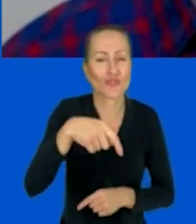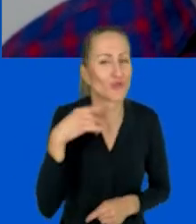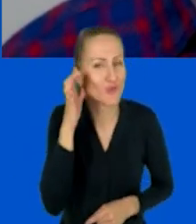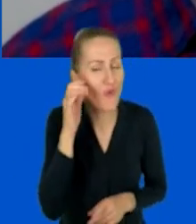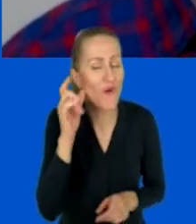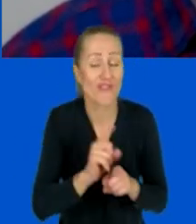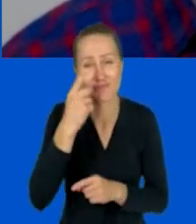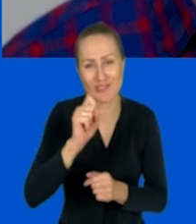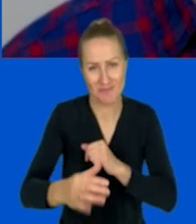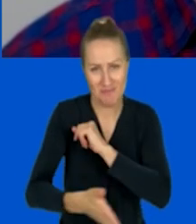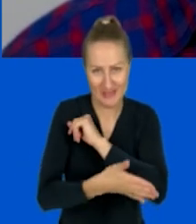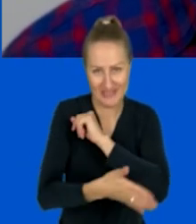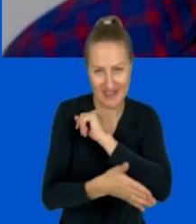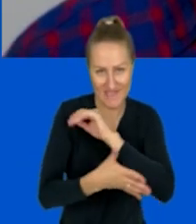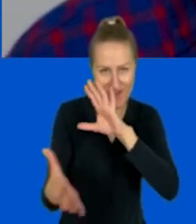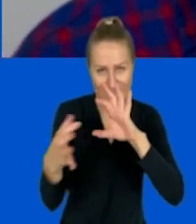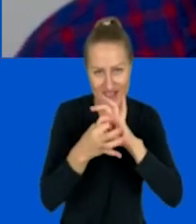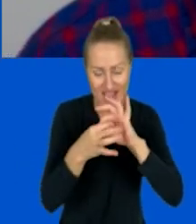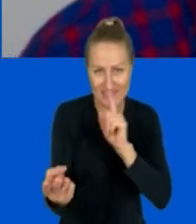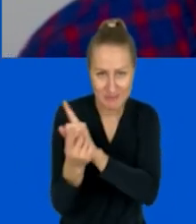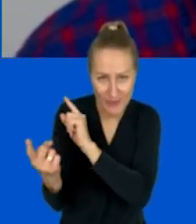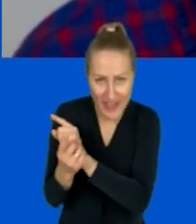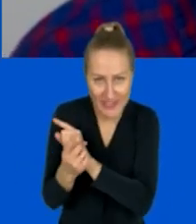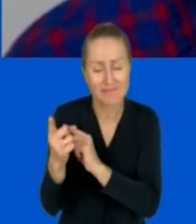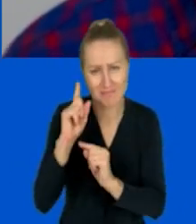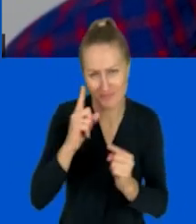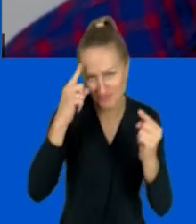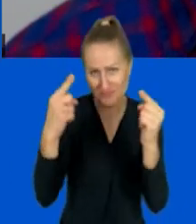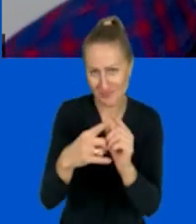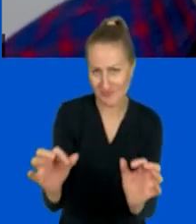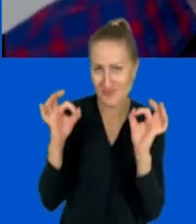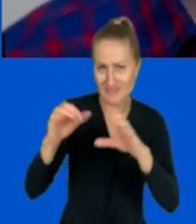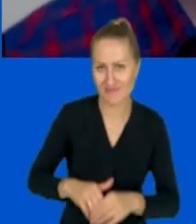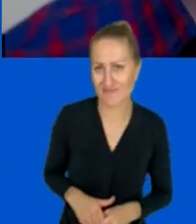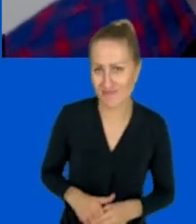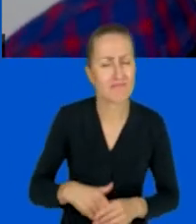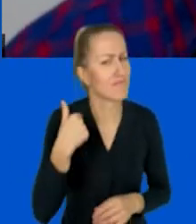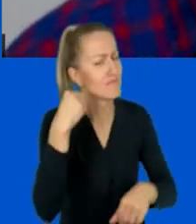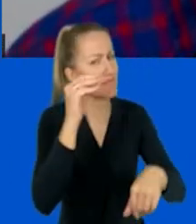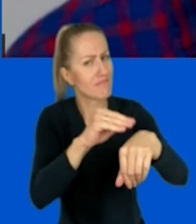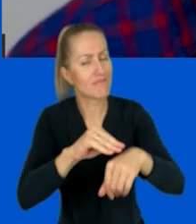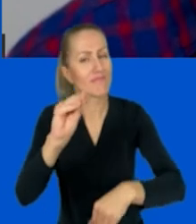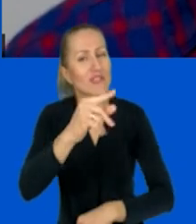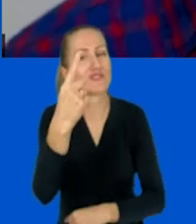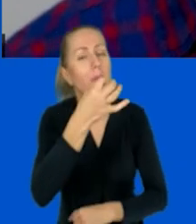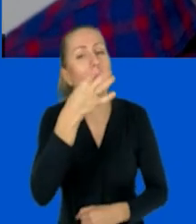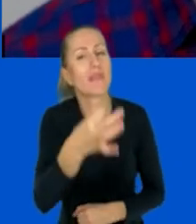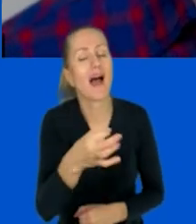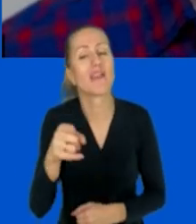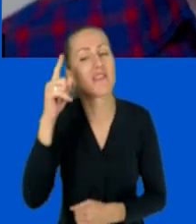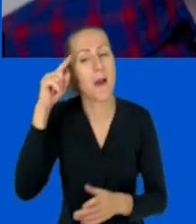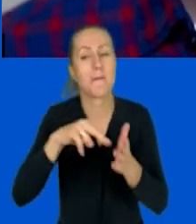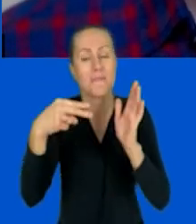takich spotkań, które są angażujące i które się sprawdzają. A mam jeszcze pytanie o planowanie.